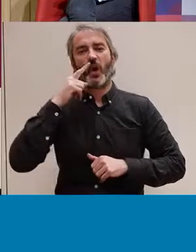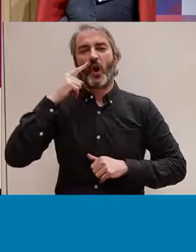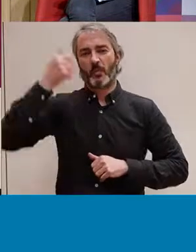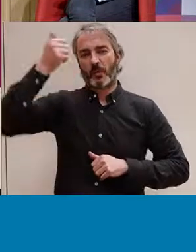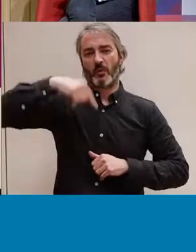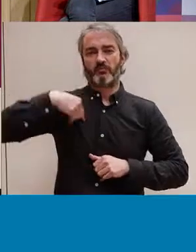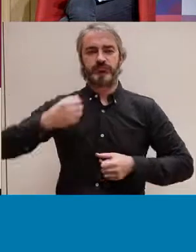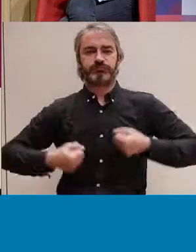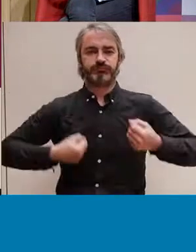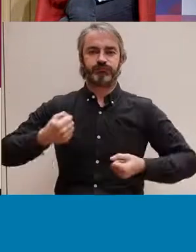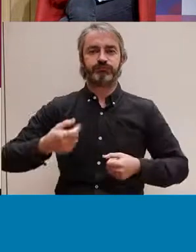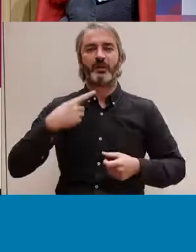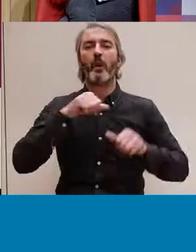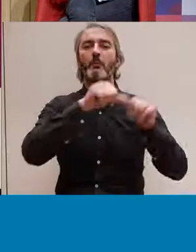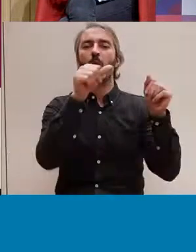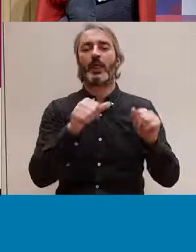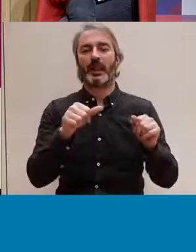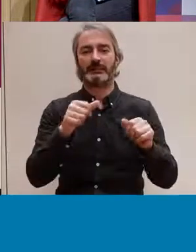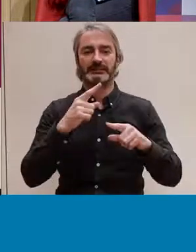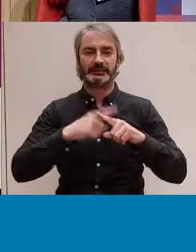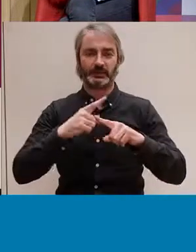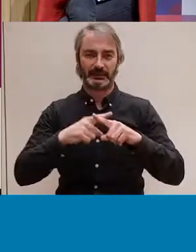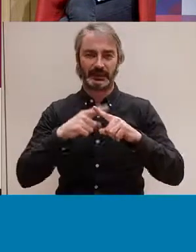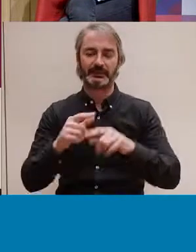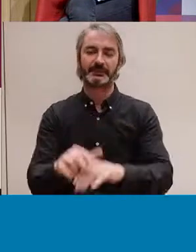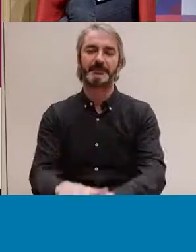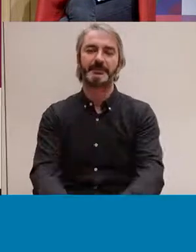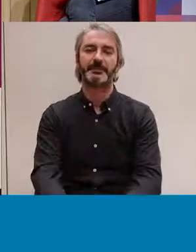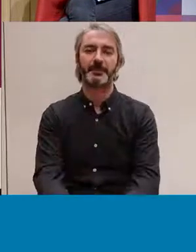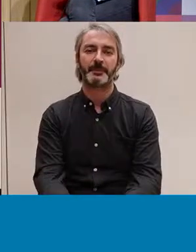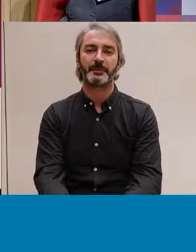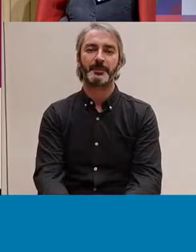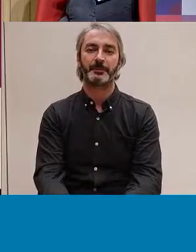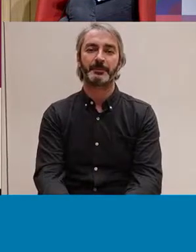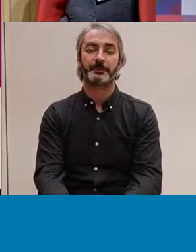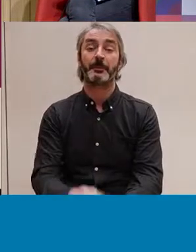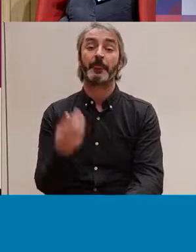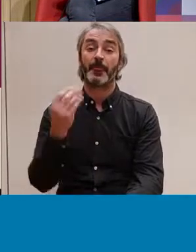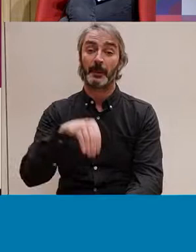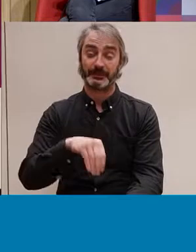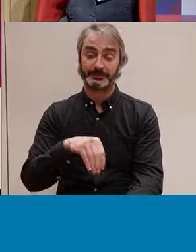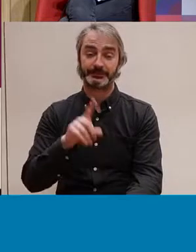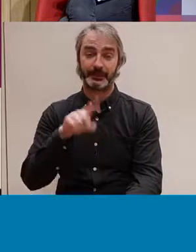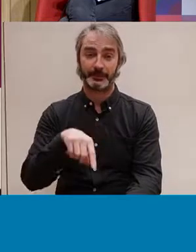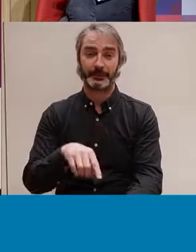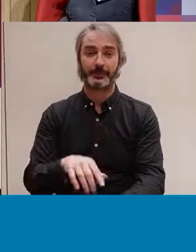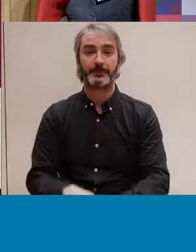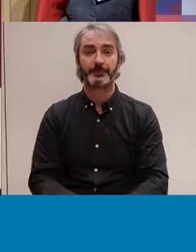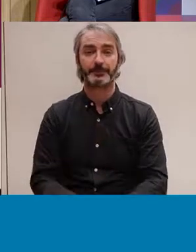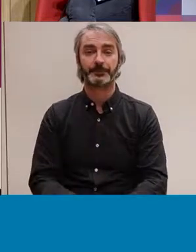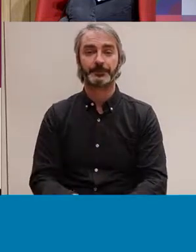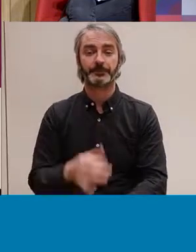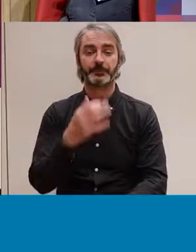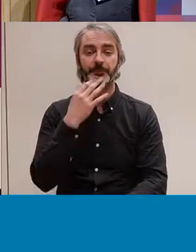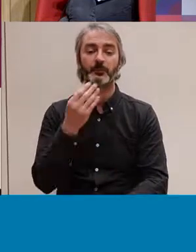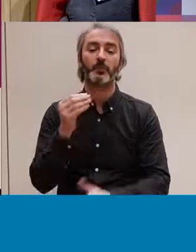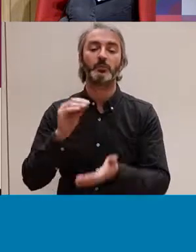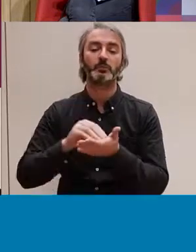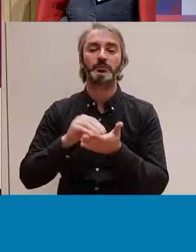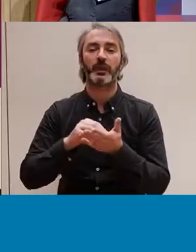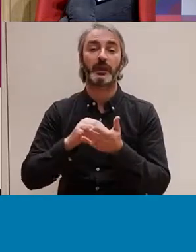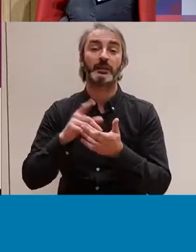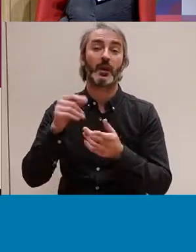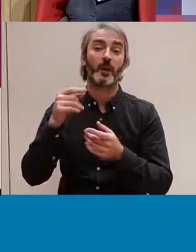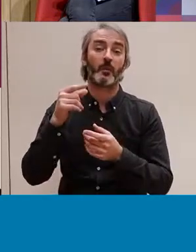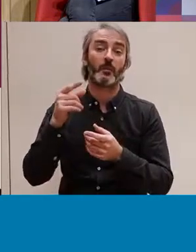dins d'aquest model de sexualitat hegemònic. A part d'això com altres mites o coses que